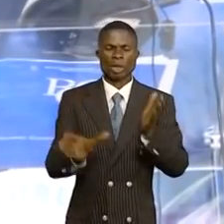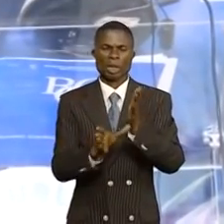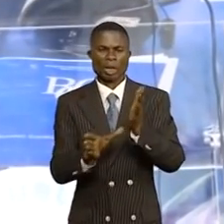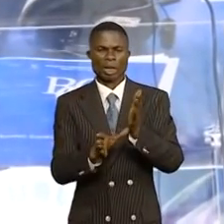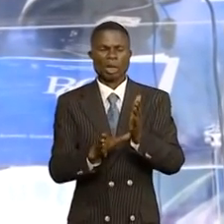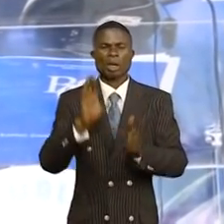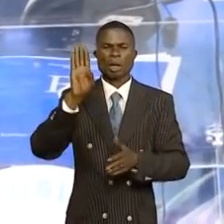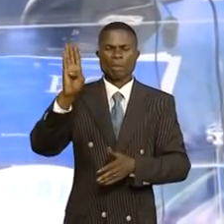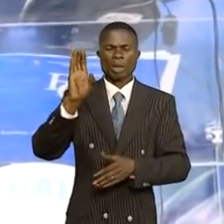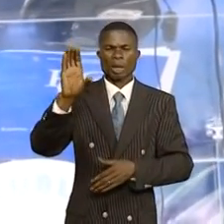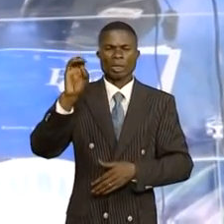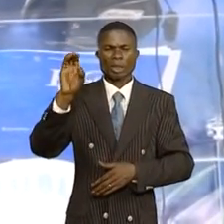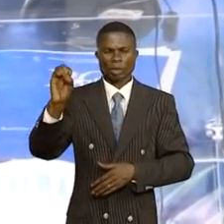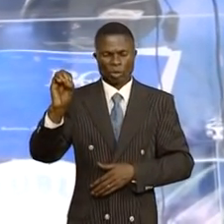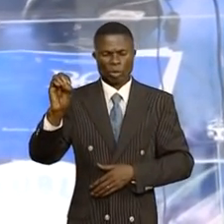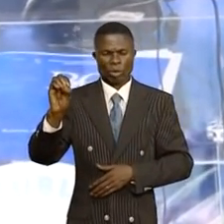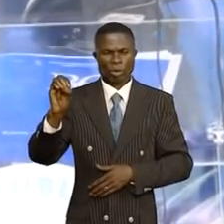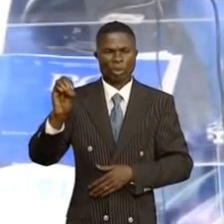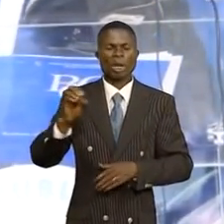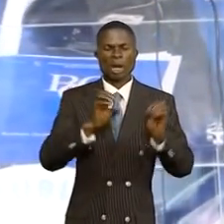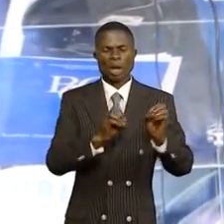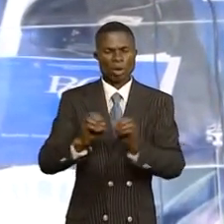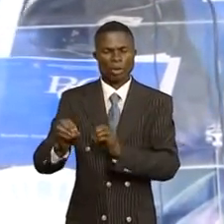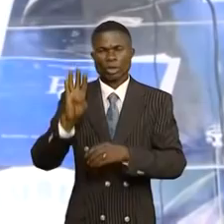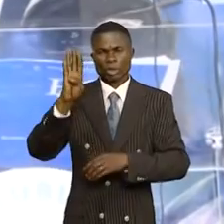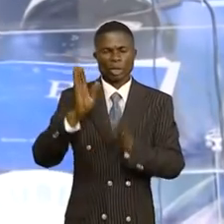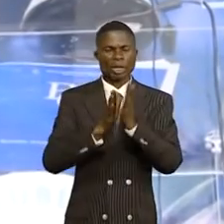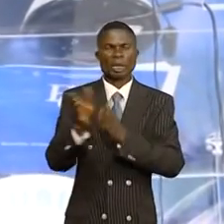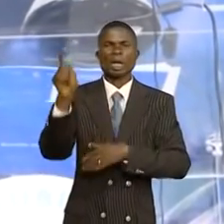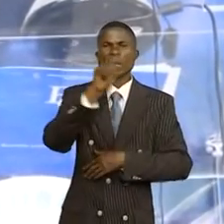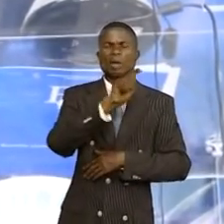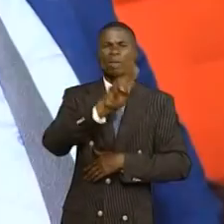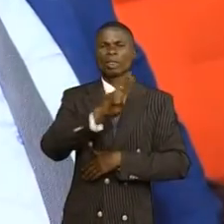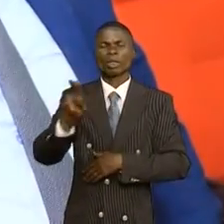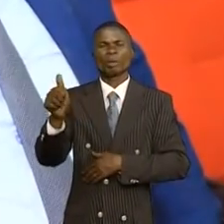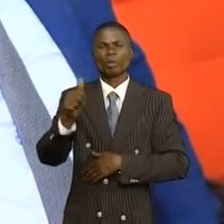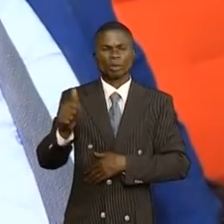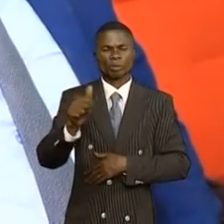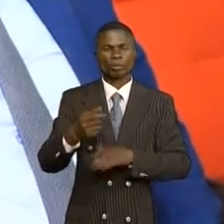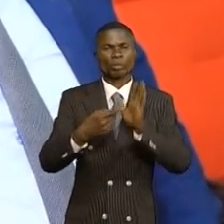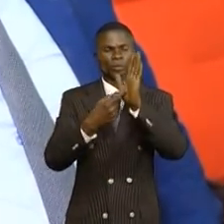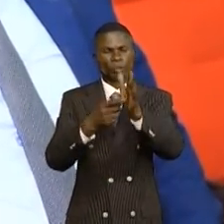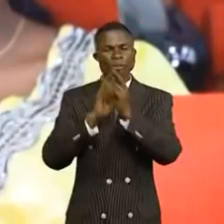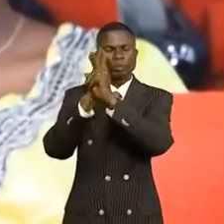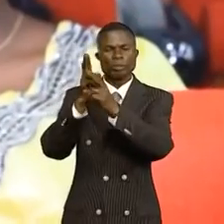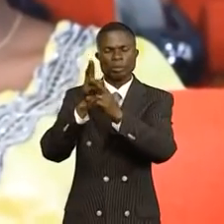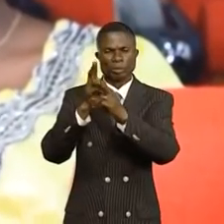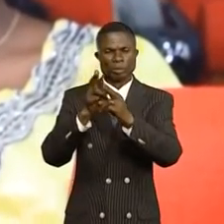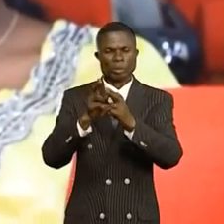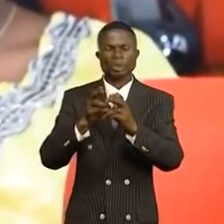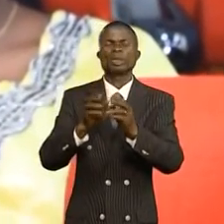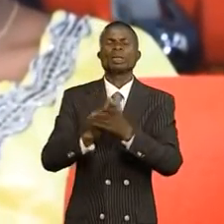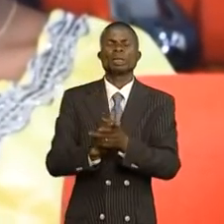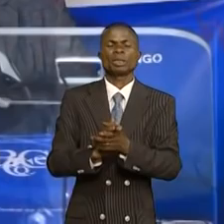BSECO, Théophile Matondo, à procéder ce jeudi 15 avril 2021 à la présentation de tous ces détails de